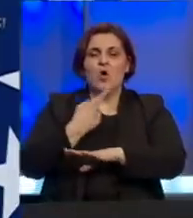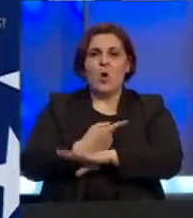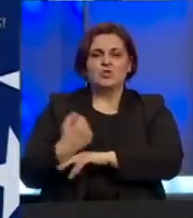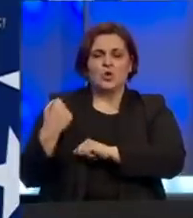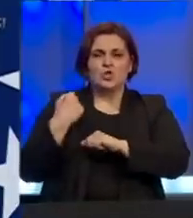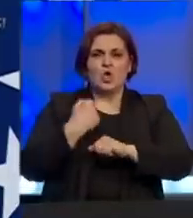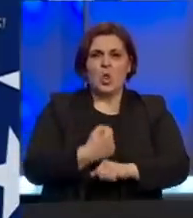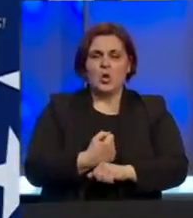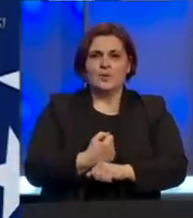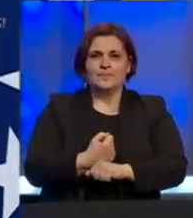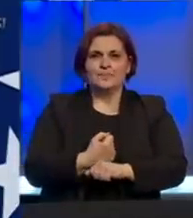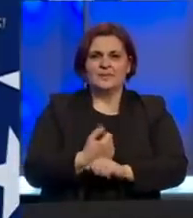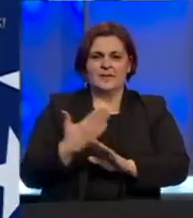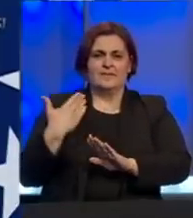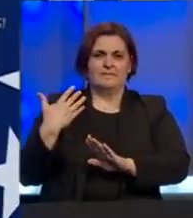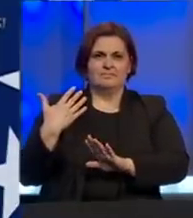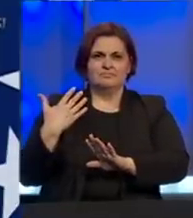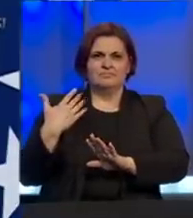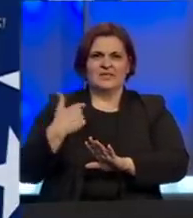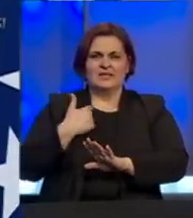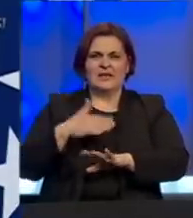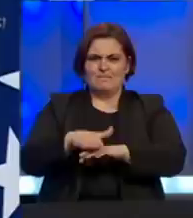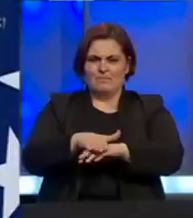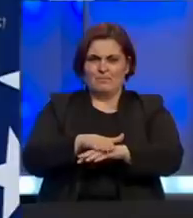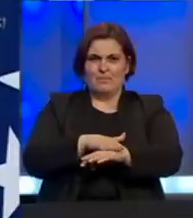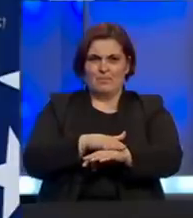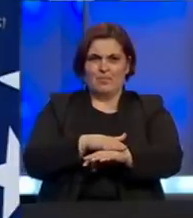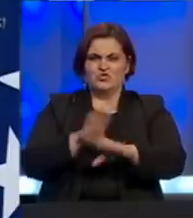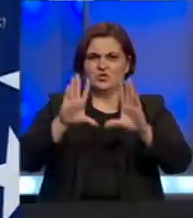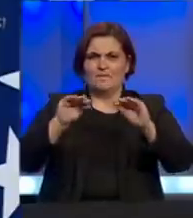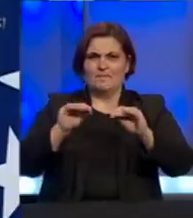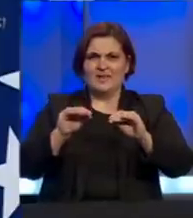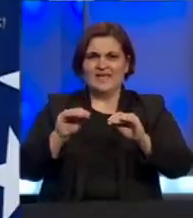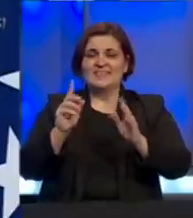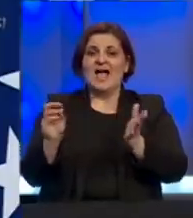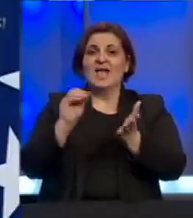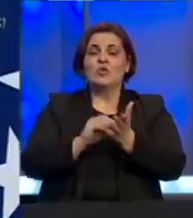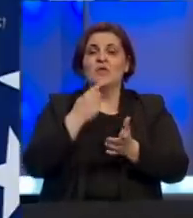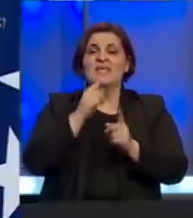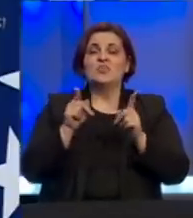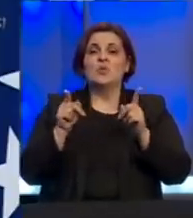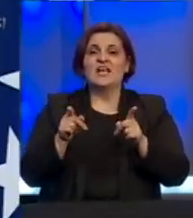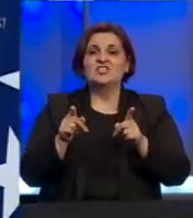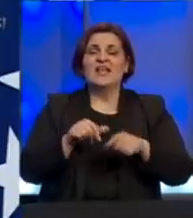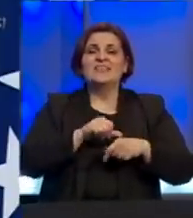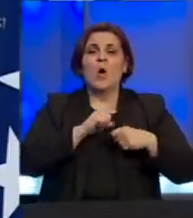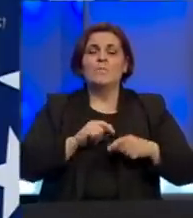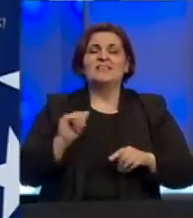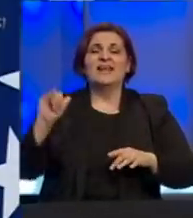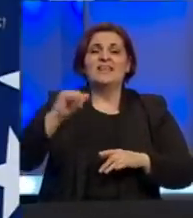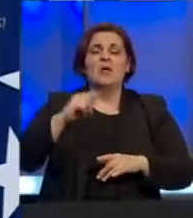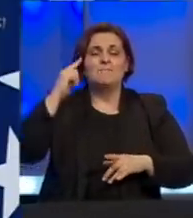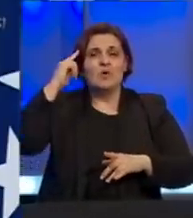je donilo prije na početkom marta dopuni jednu rečenicu, da humanitarni letovi